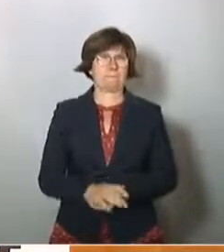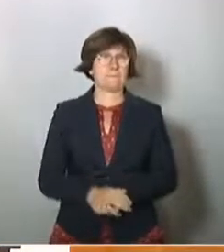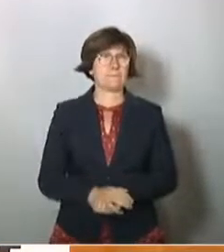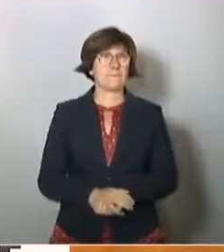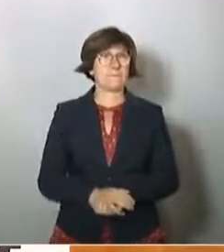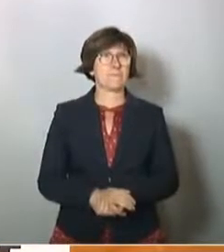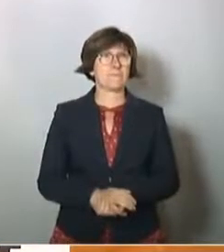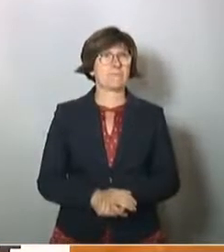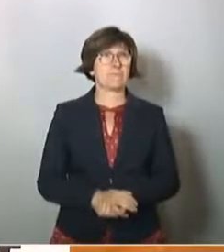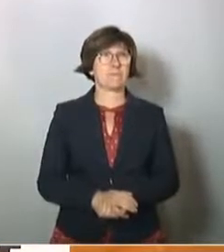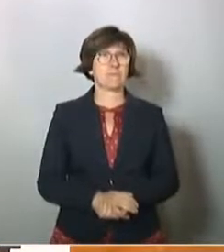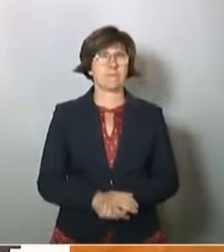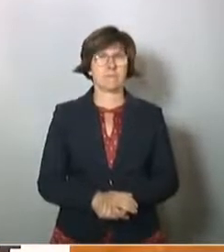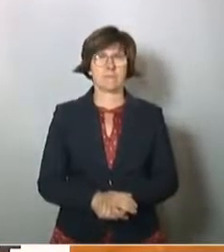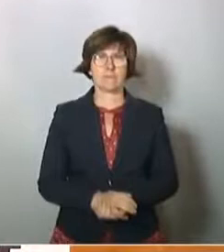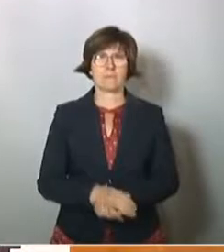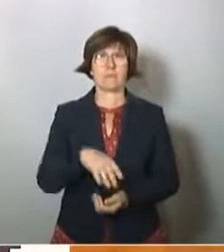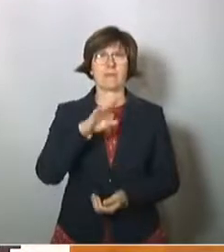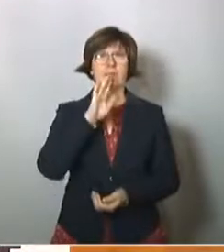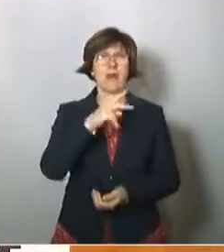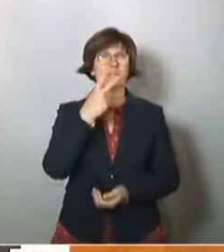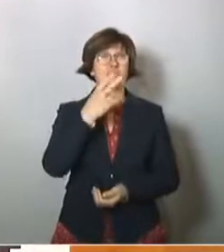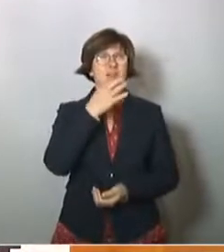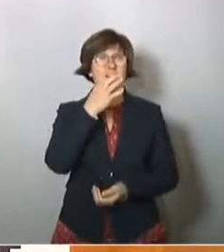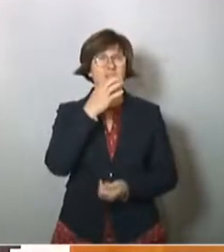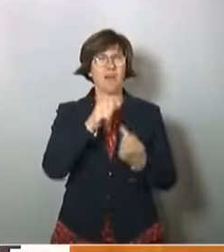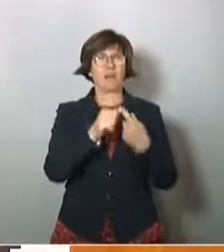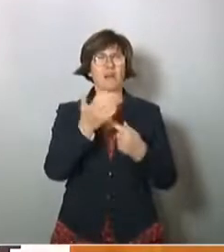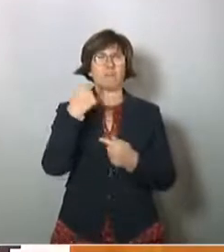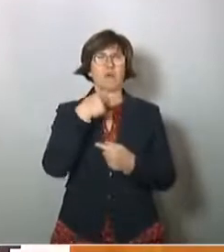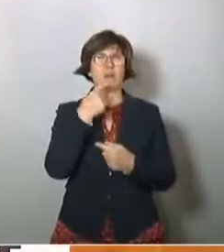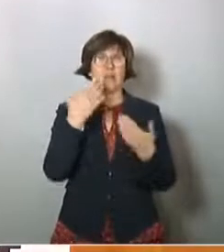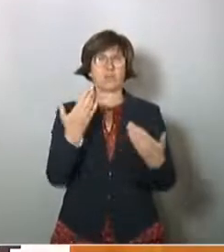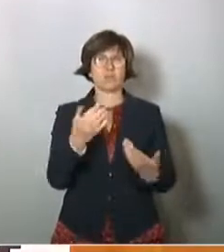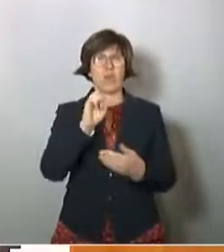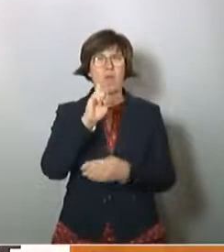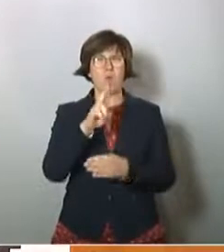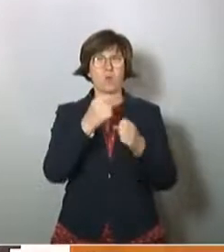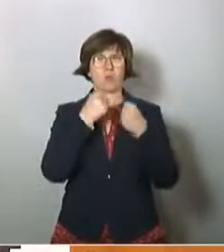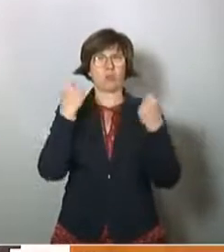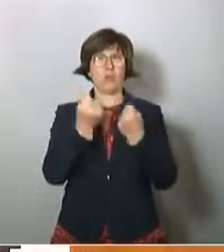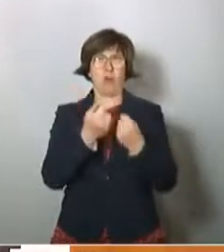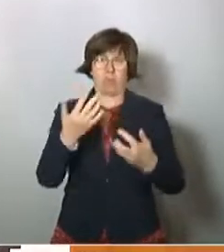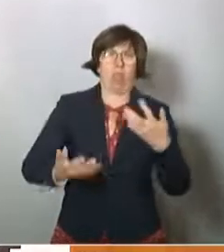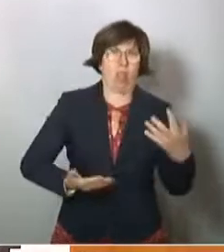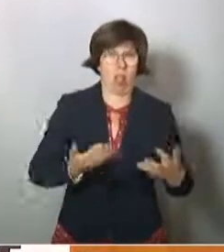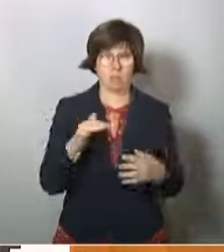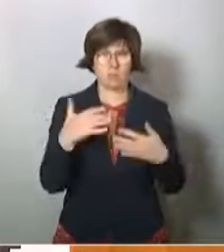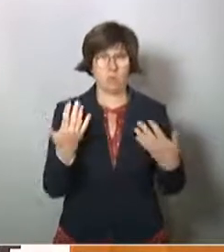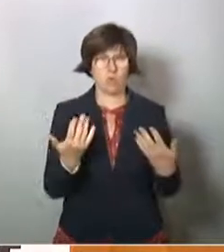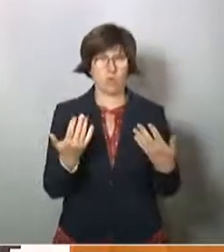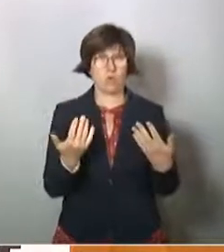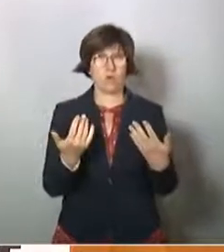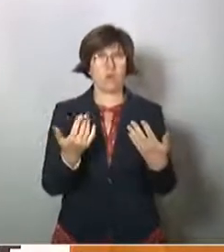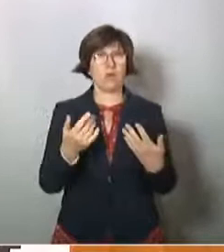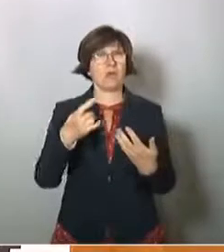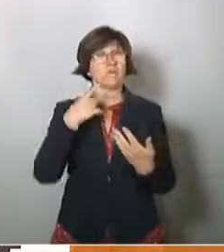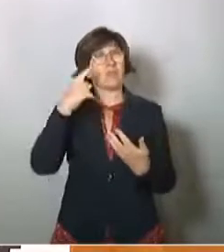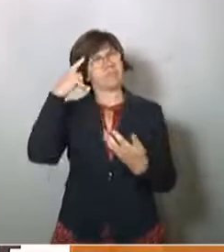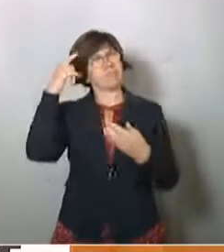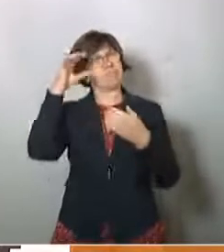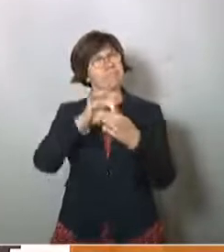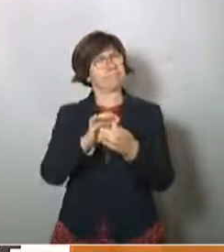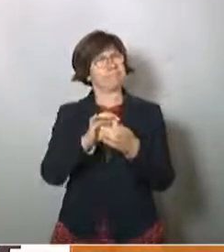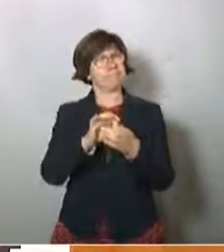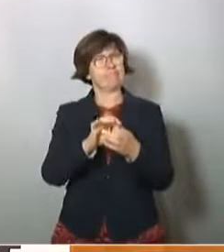André, darf ich dir zwei Fragen stellen? Du hast vorhin gesagt, die EU-Staaten sind hineingestolpert. Das hätte sich ja rekapituliert in